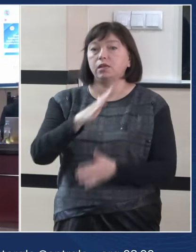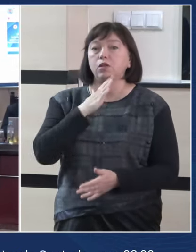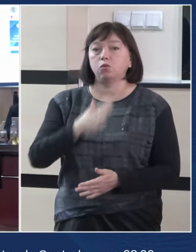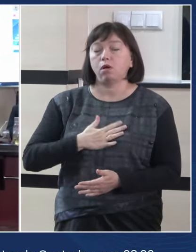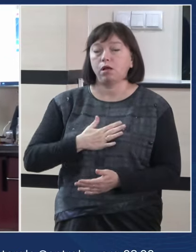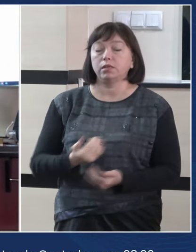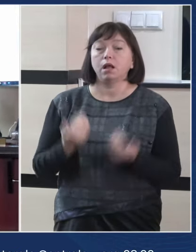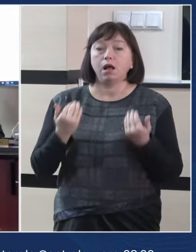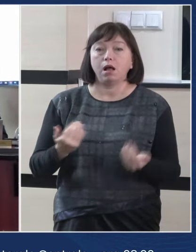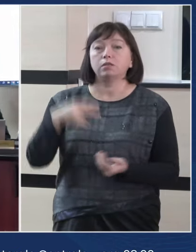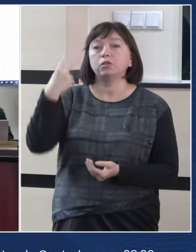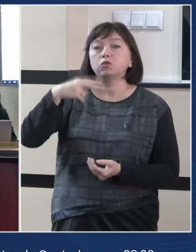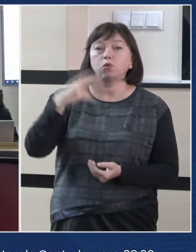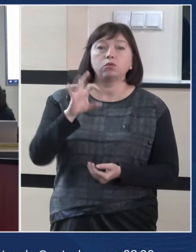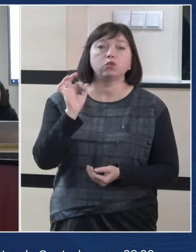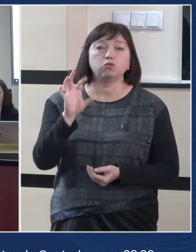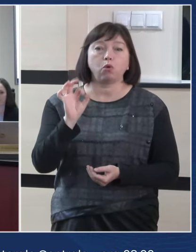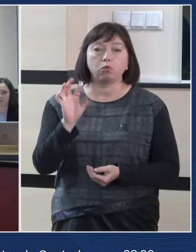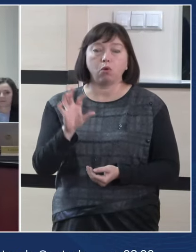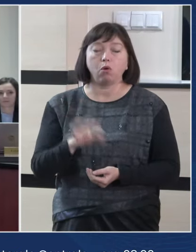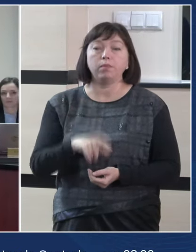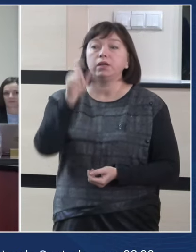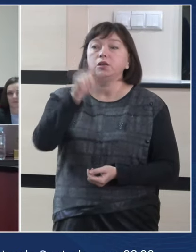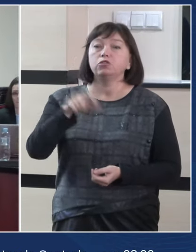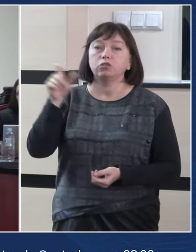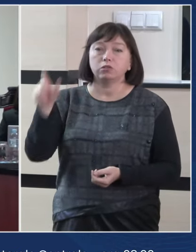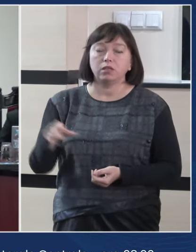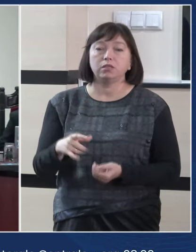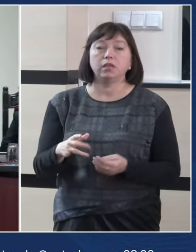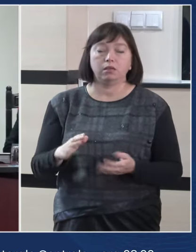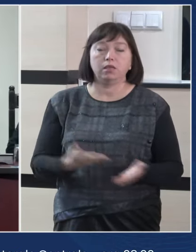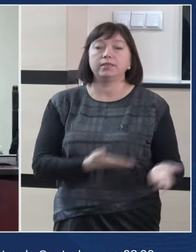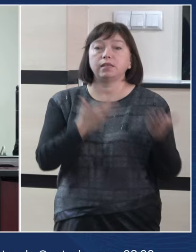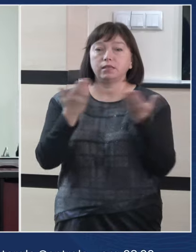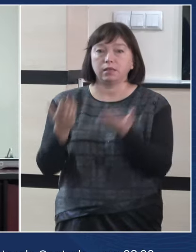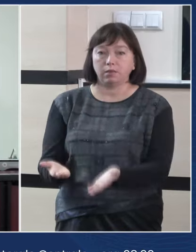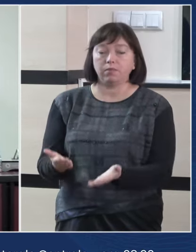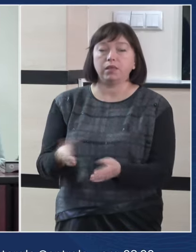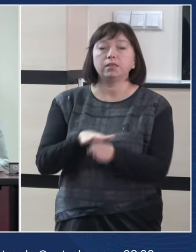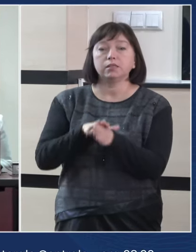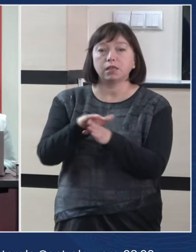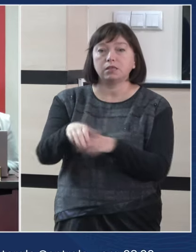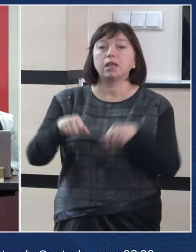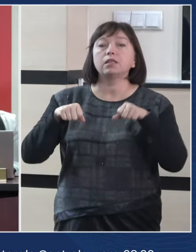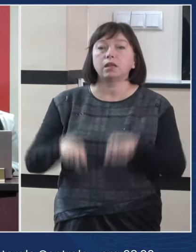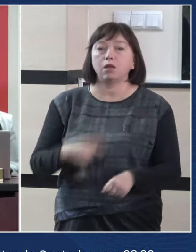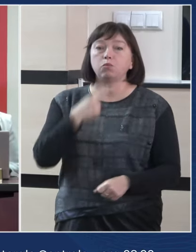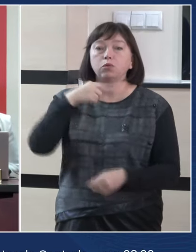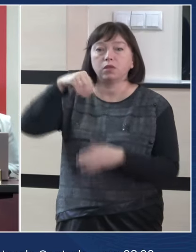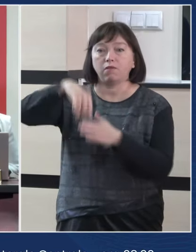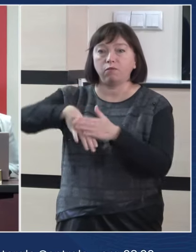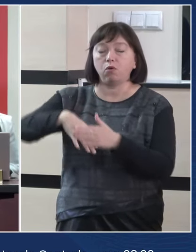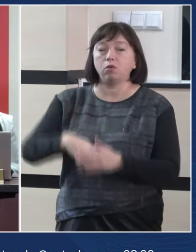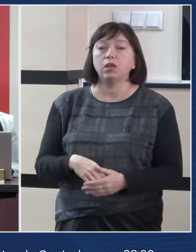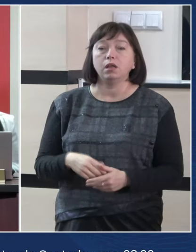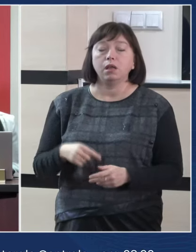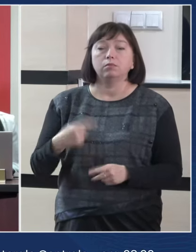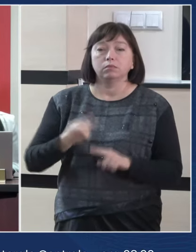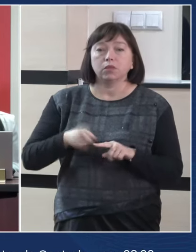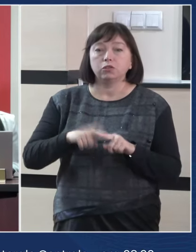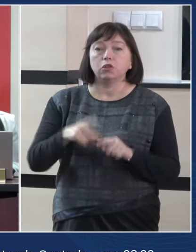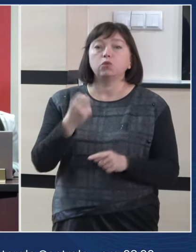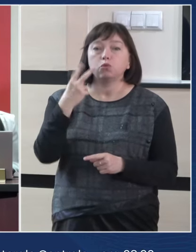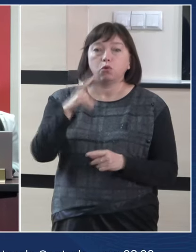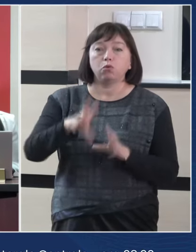Astăzi, 20 octombrie, cetățenii sunt chemați să își exercite dreptul de vot în cadrul celor